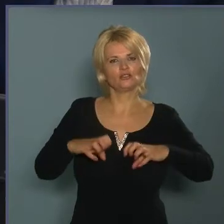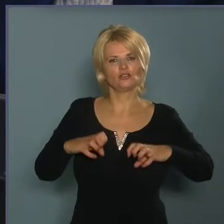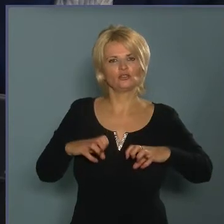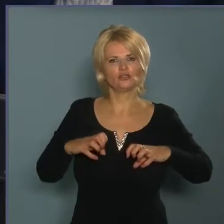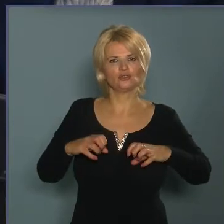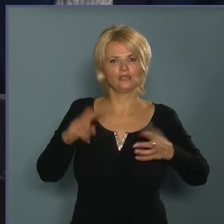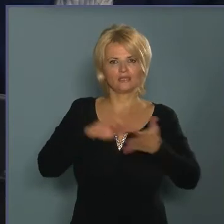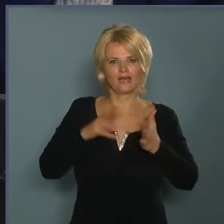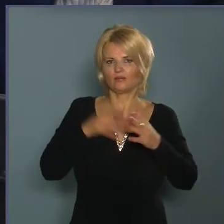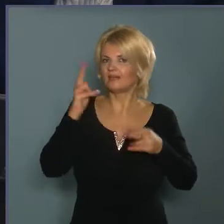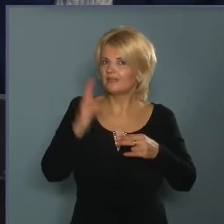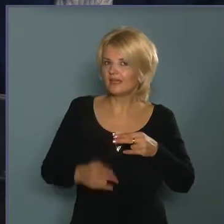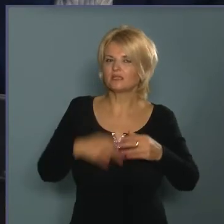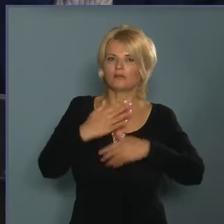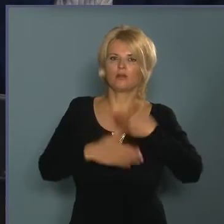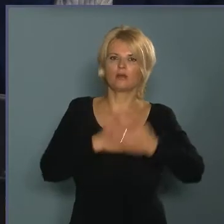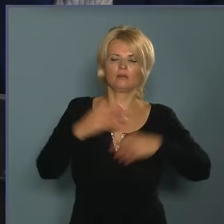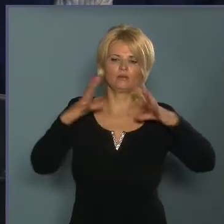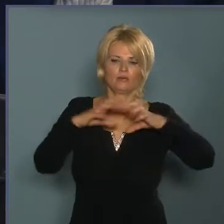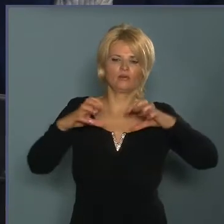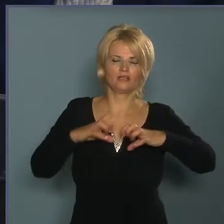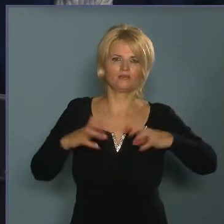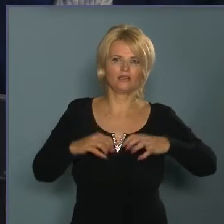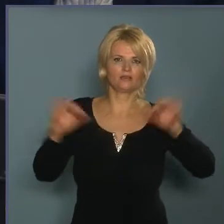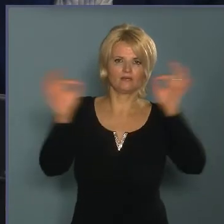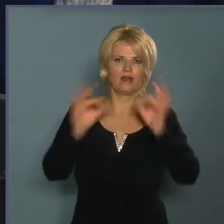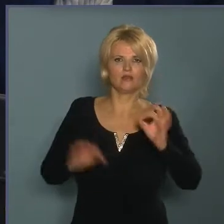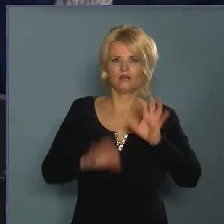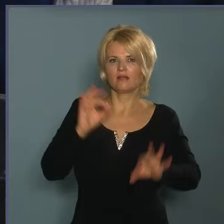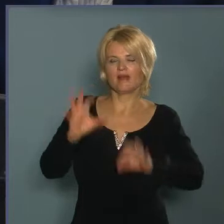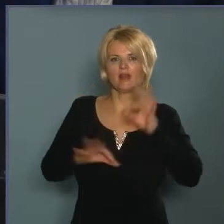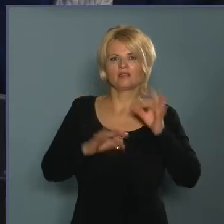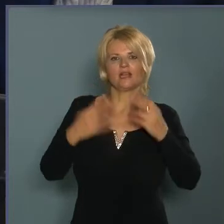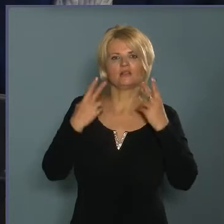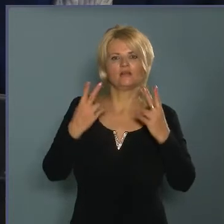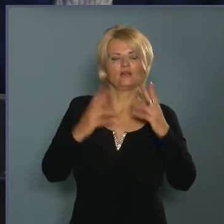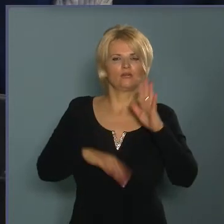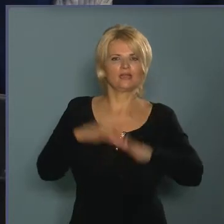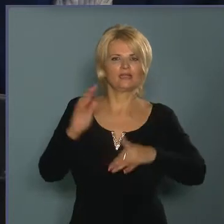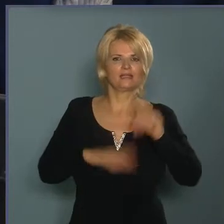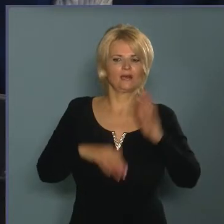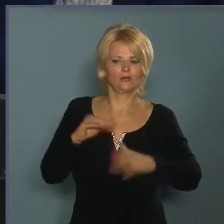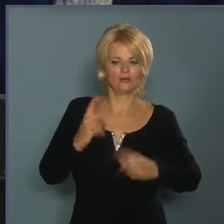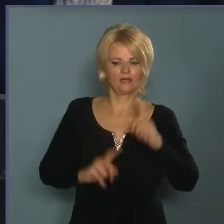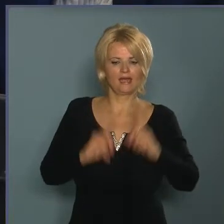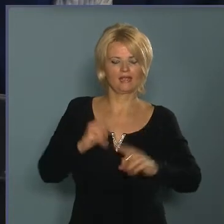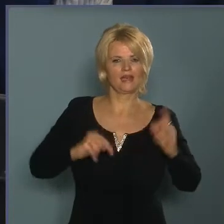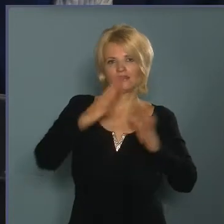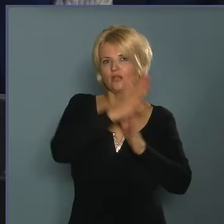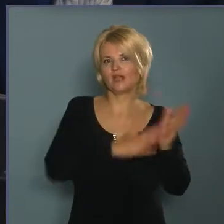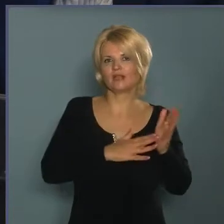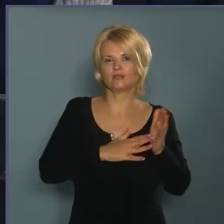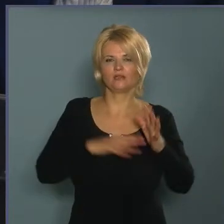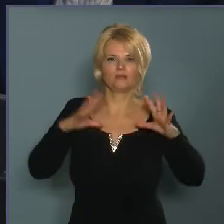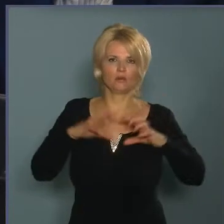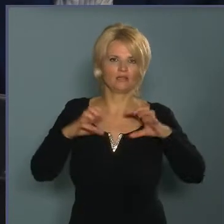Folyamattal van a bontást végző vállalkozó kiválasztás, hogy a vagyonkezelő jár el és elkezdődik a bontás.